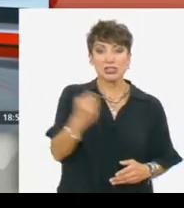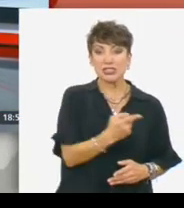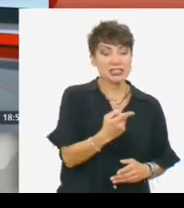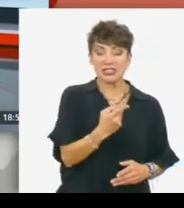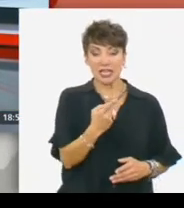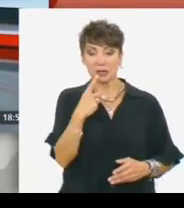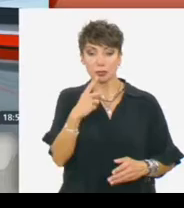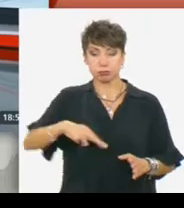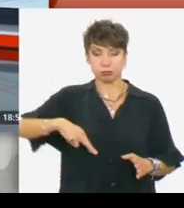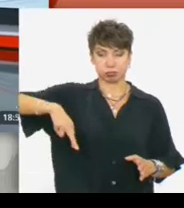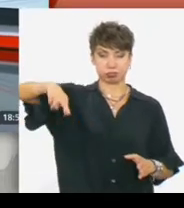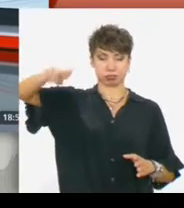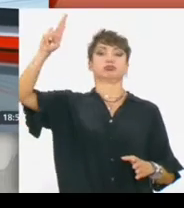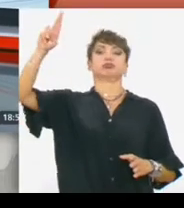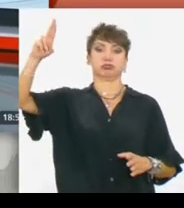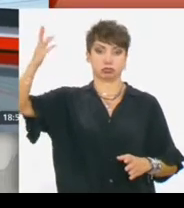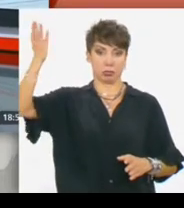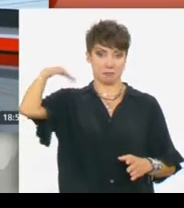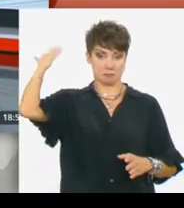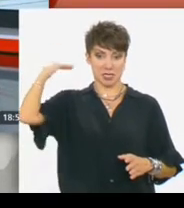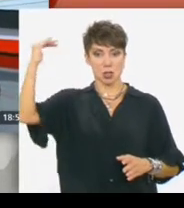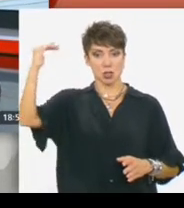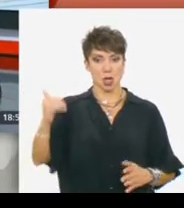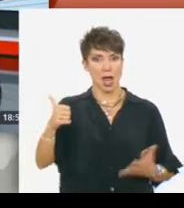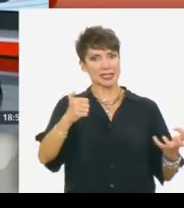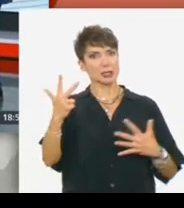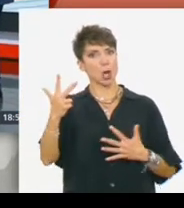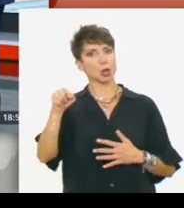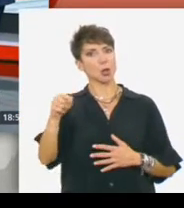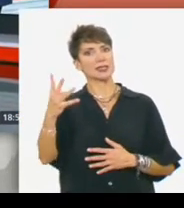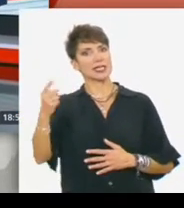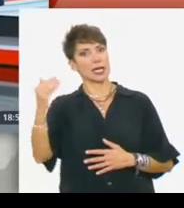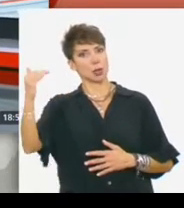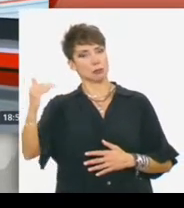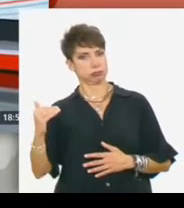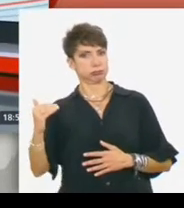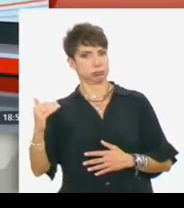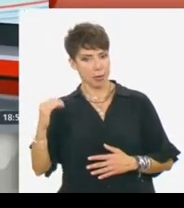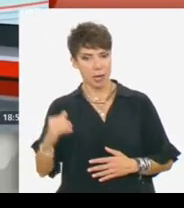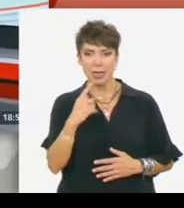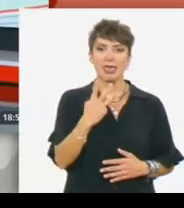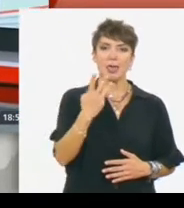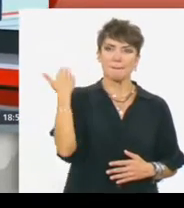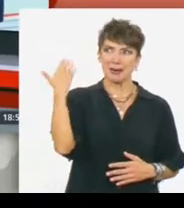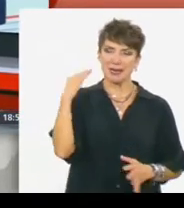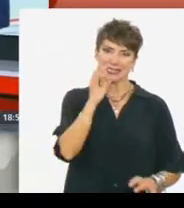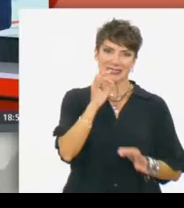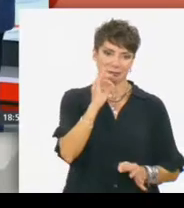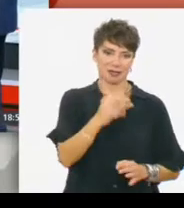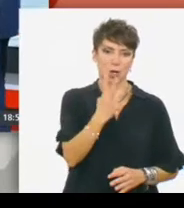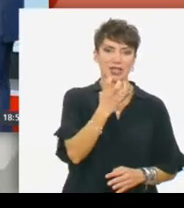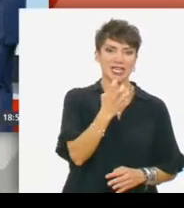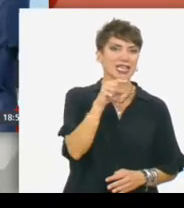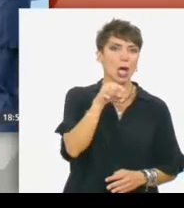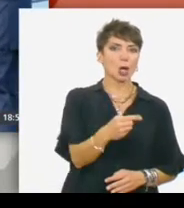Σεπτέμβριο στο συγκεκριμένο προϊόν, επίσης το 68,4%. Στο ηλεκτρικό ρεύμα, από το 30,5% που ήταν τον προηγούμενο μήνα